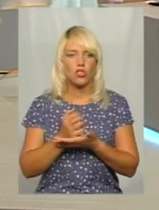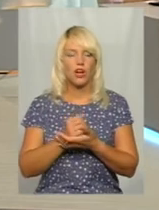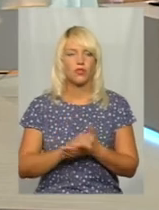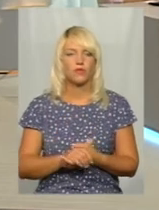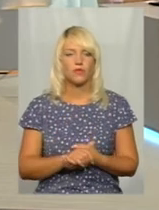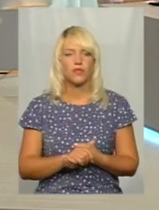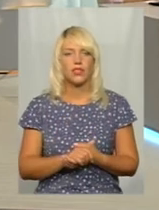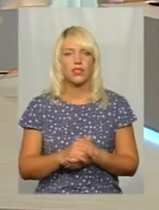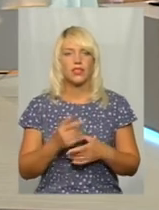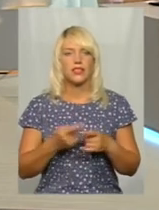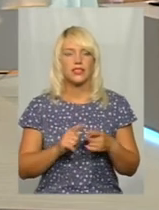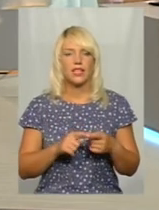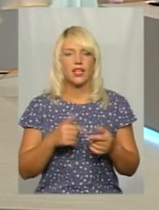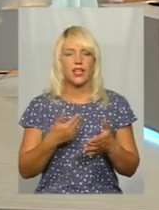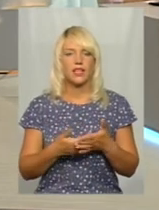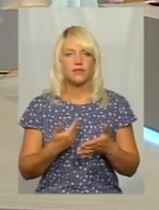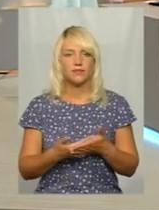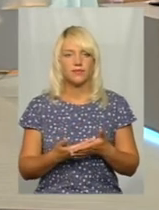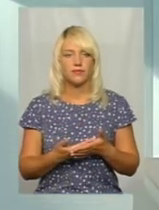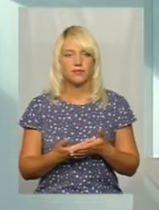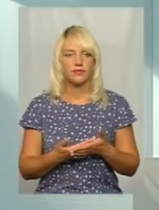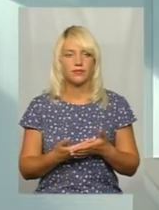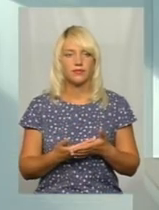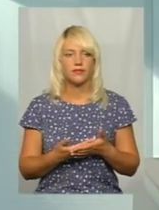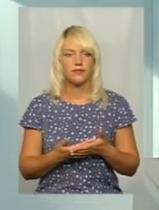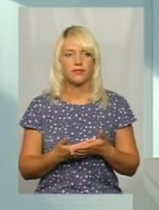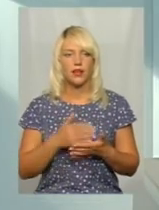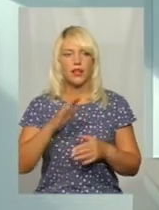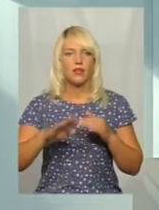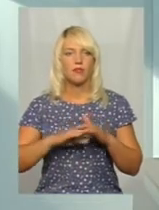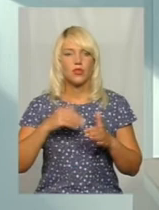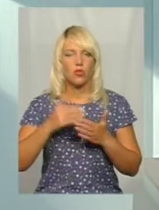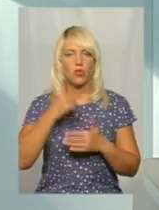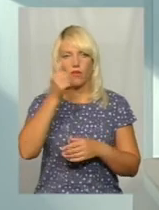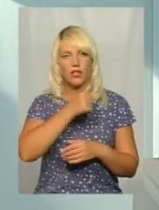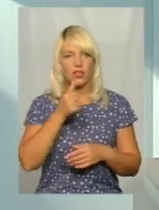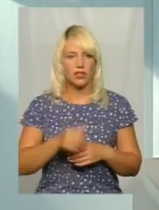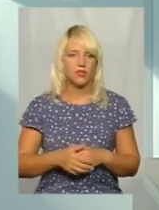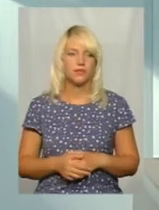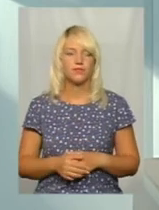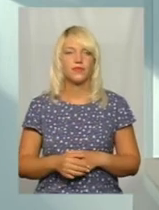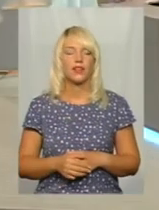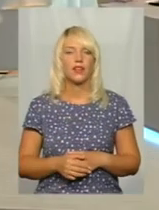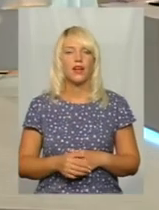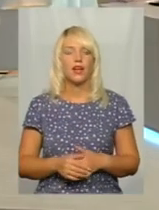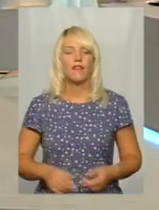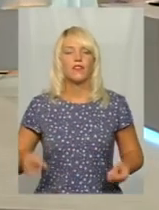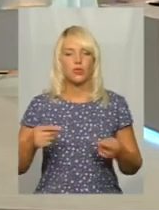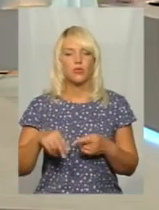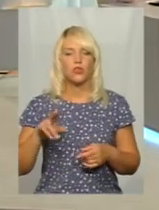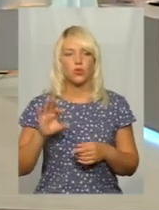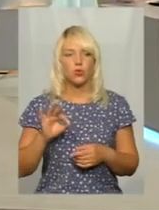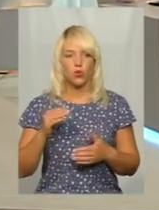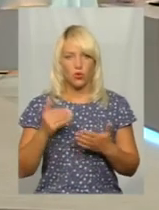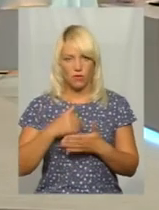Ну, це десь під новий рік, мабуть, десь так. Відповідно, до нового року,